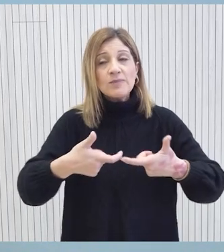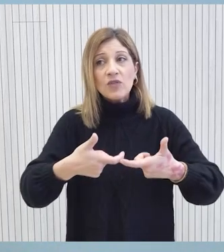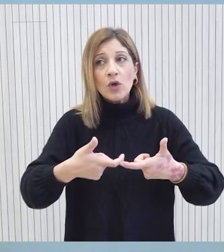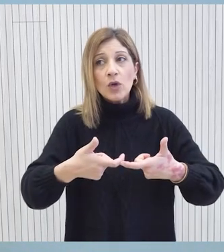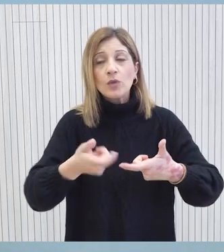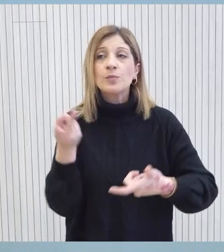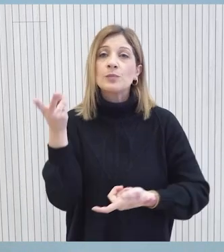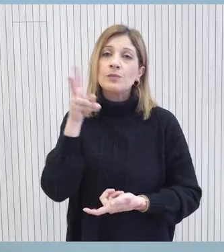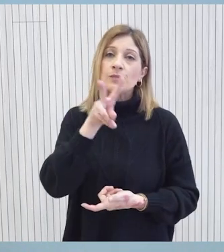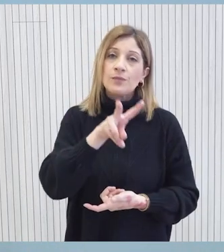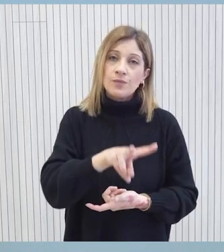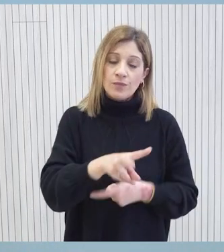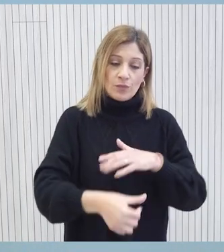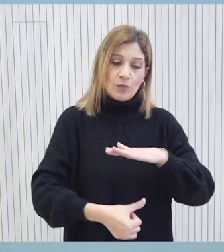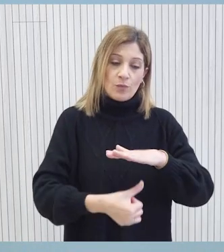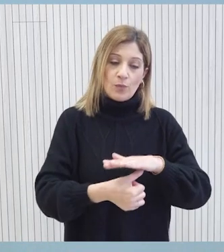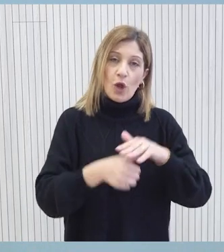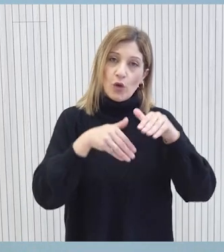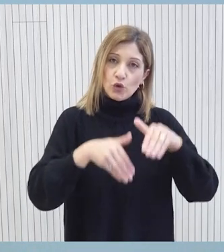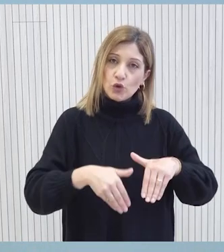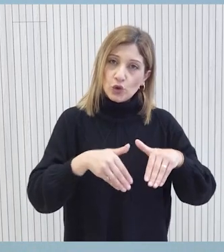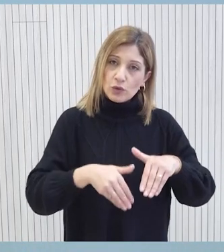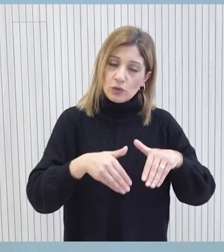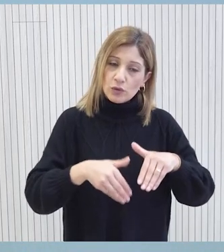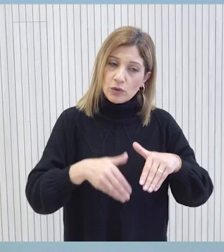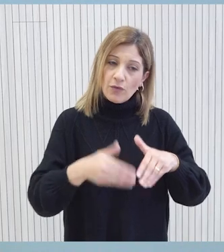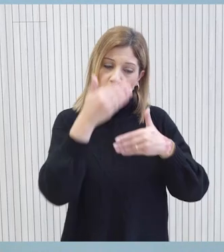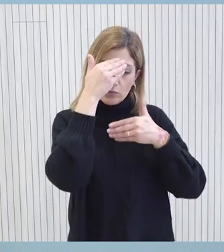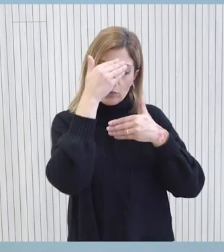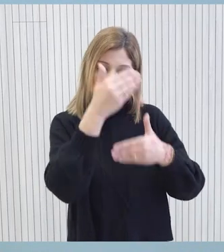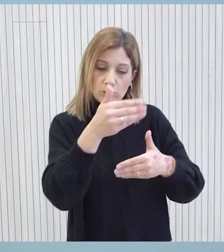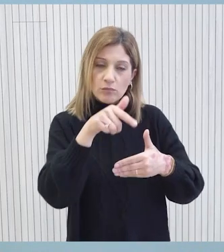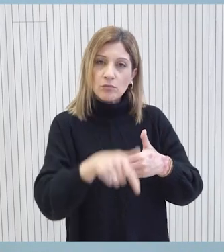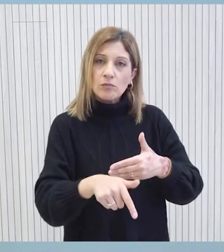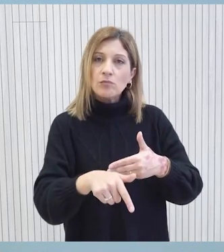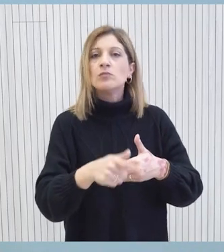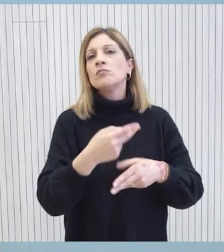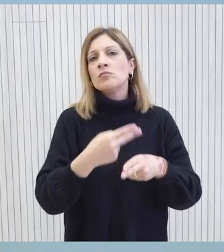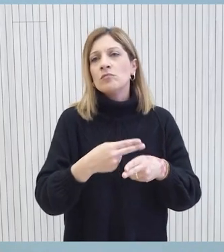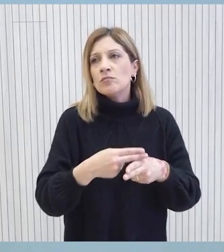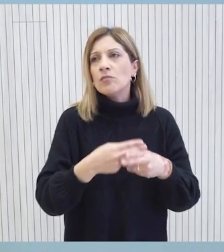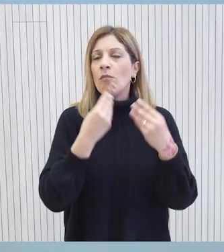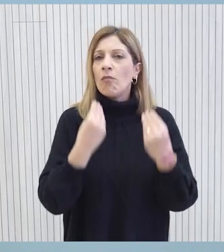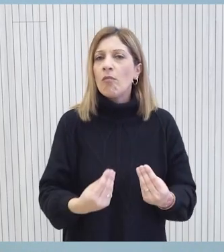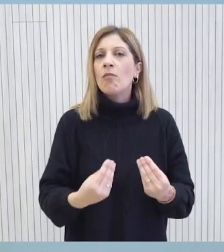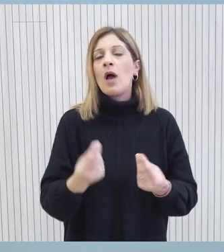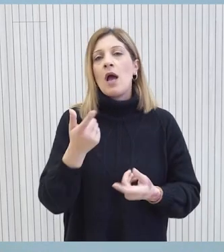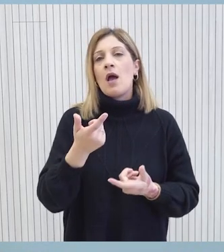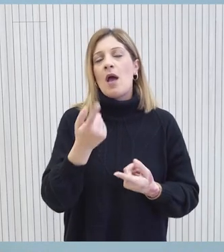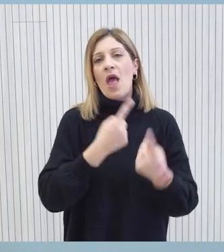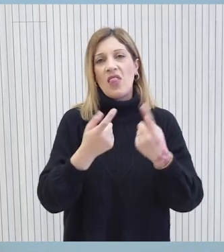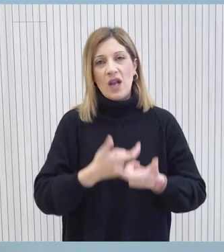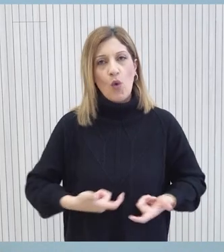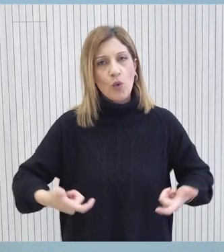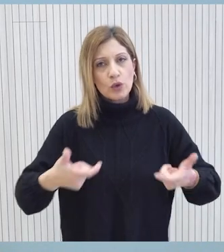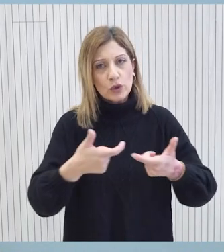Ο πρόεδρος της Δημοκρατίας με πλήρη σεβασμό και όπως το έχει αποδείξει στον θεσμό, στον πετυχημένο, στον χρήσιμο, στον ωφέλιμο θεσμό του Εθνικού Συμβούλου.